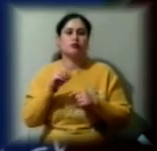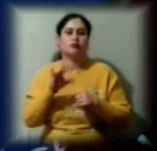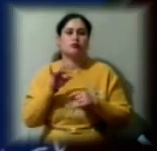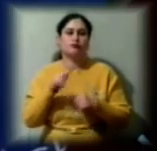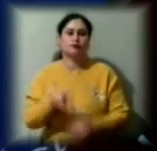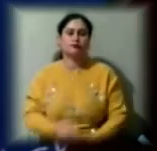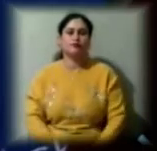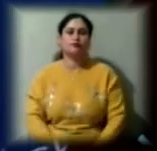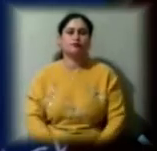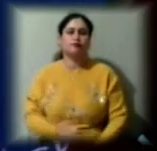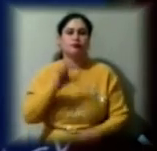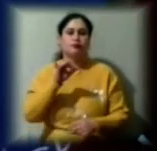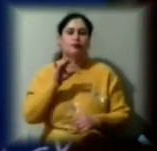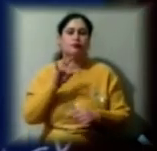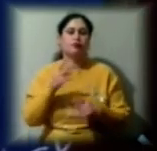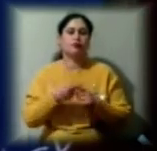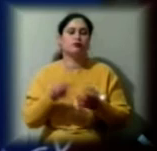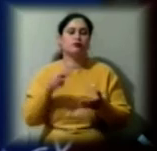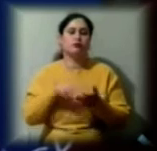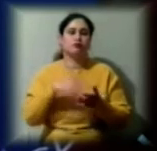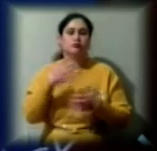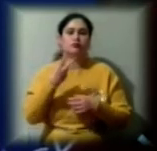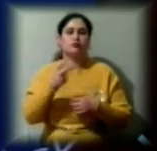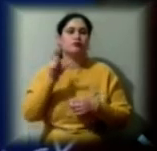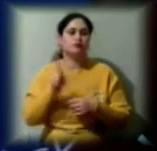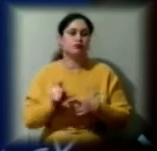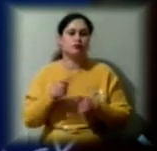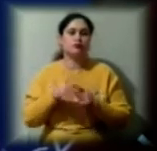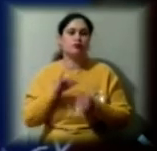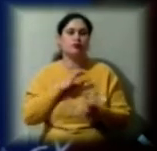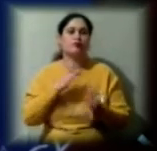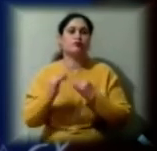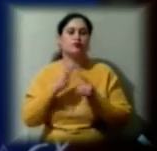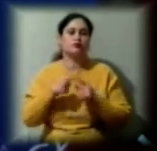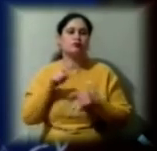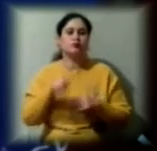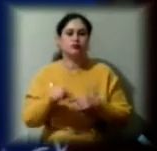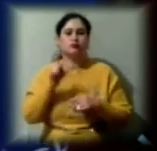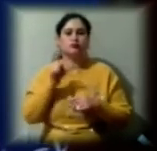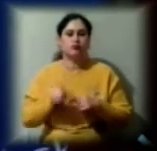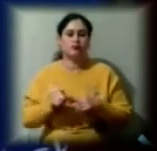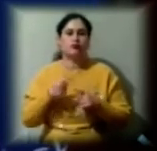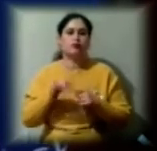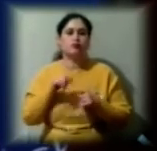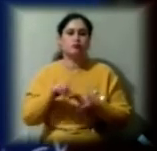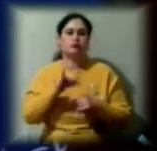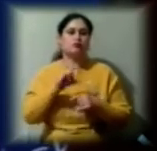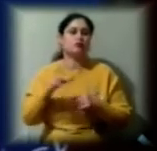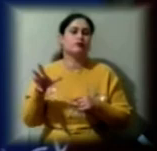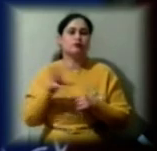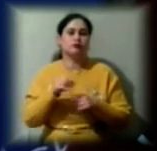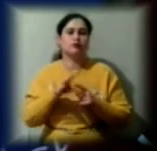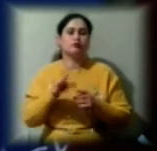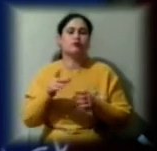Встановлено 52 особи, які контактували з нею. У всіх з них відібрані